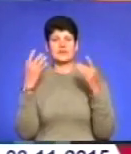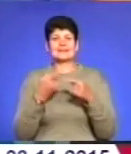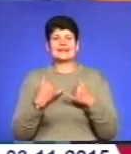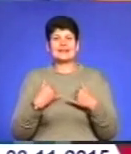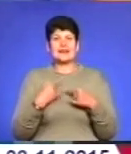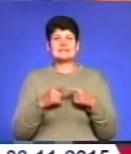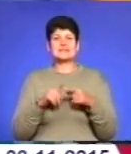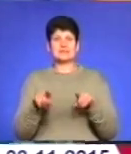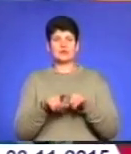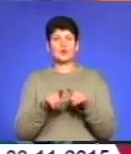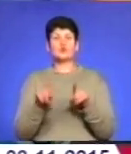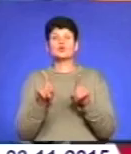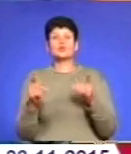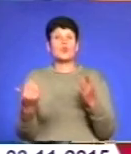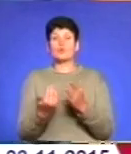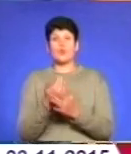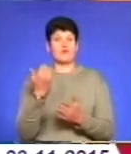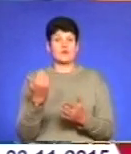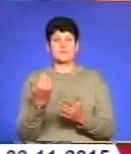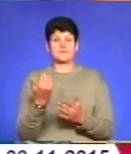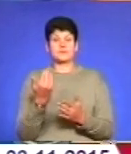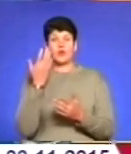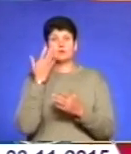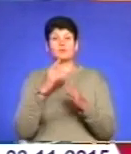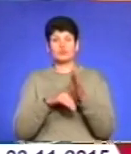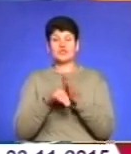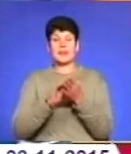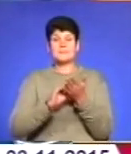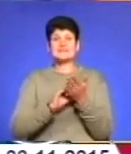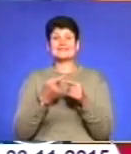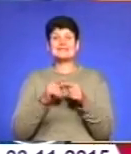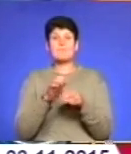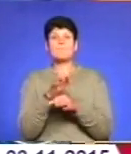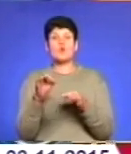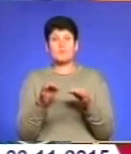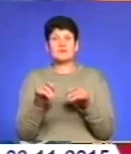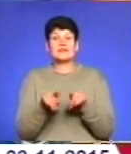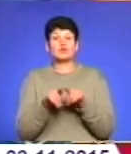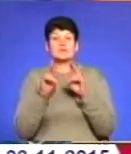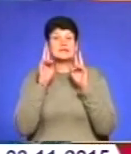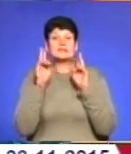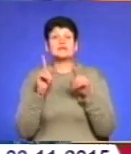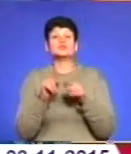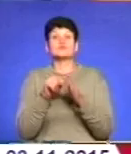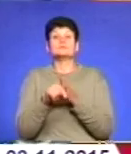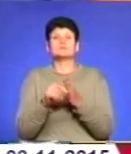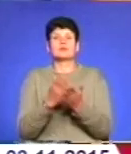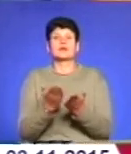щось нове, абсолютно. Тому що, коли ми почали писати цей проєкт, ми також самі не знали, що воно таке є.